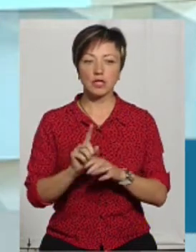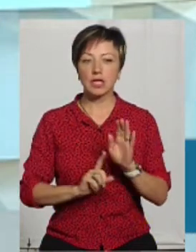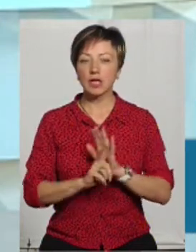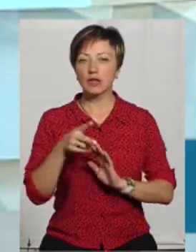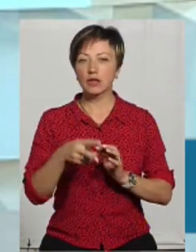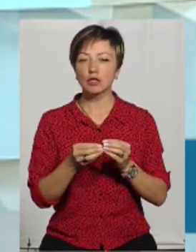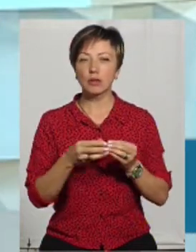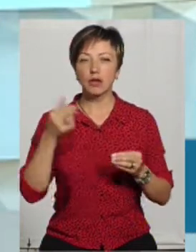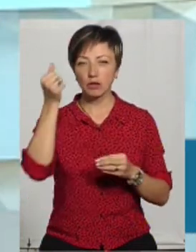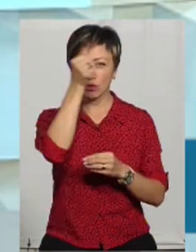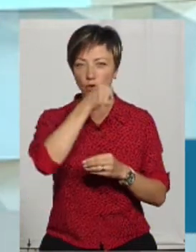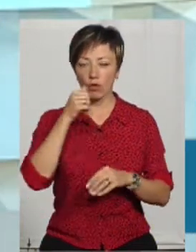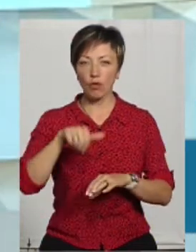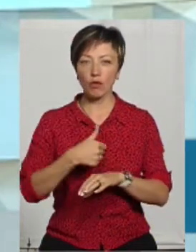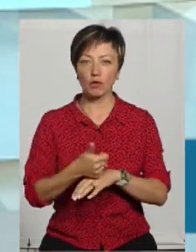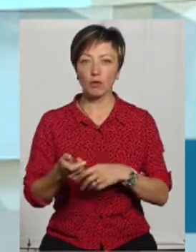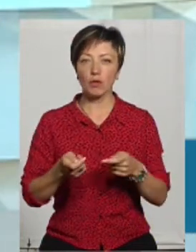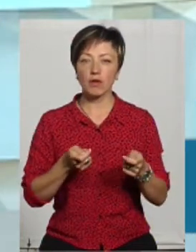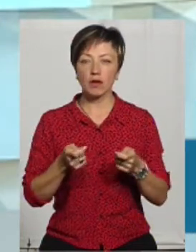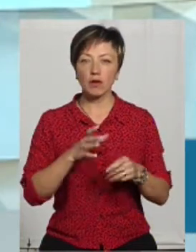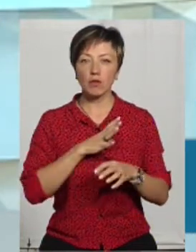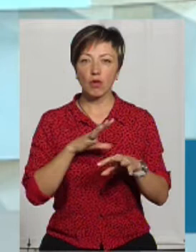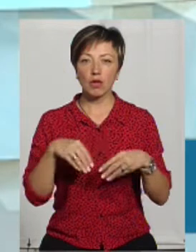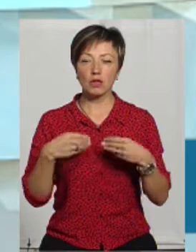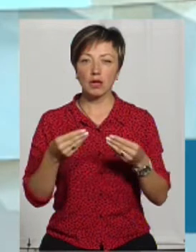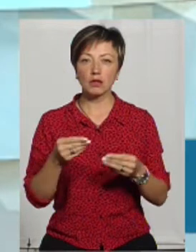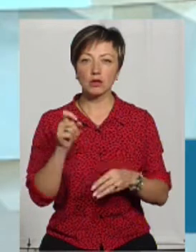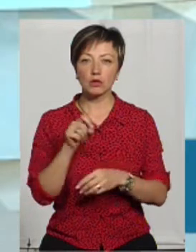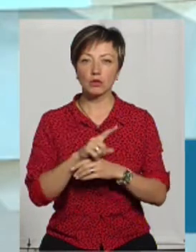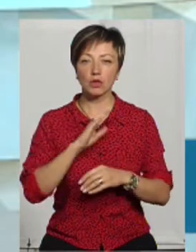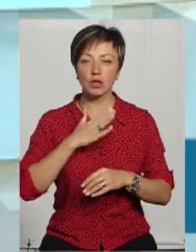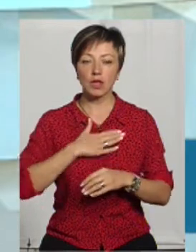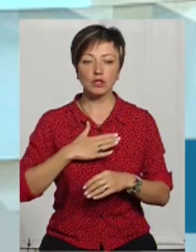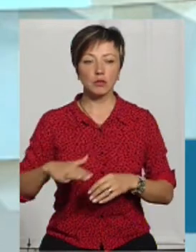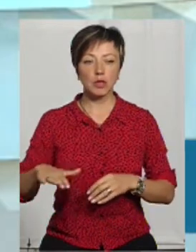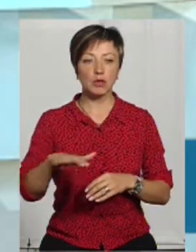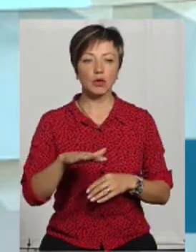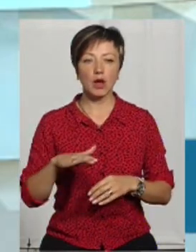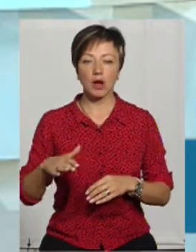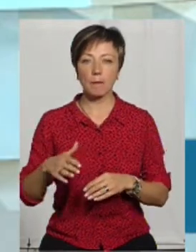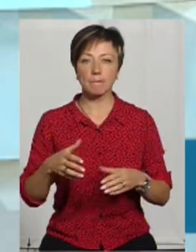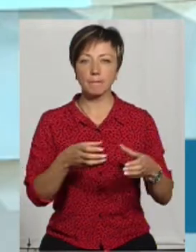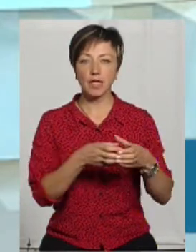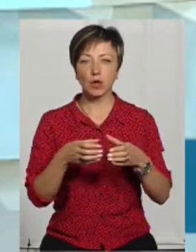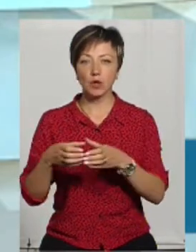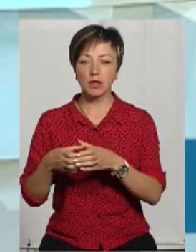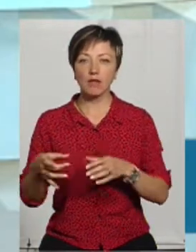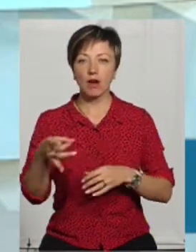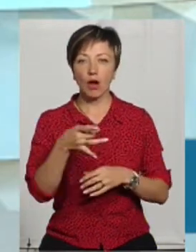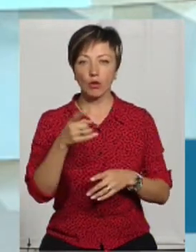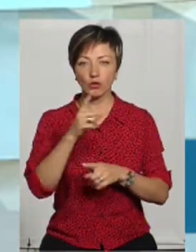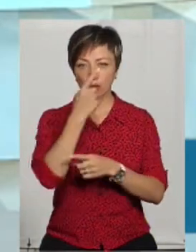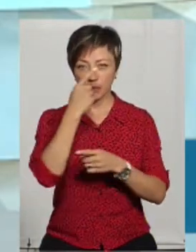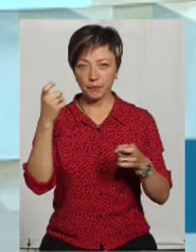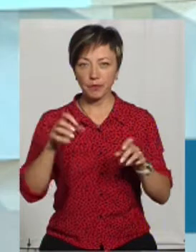2015 року Головним управлінням було надано доручення нашим територіальним підрозділам в районах, щоб вони довели